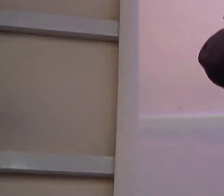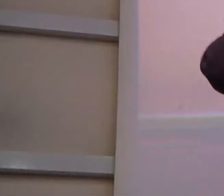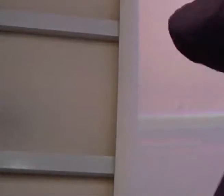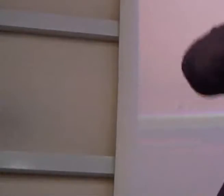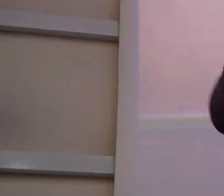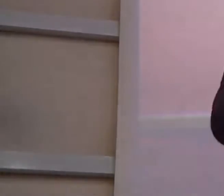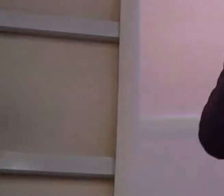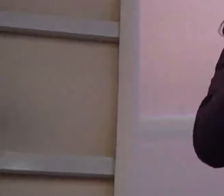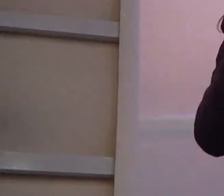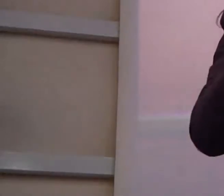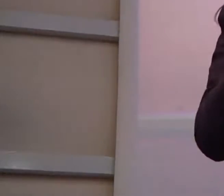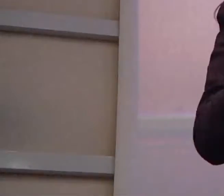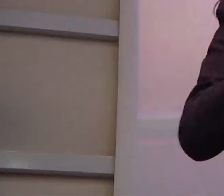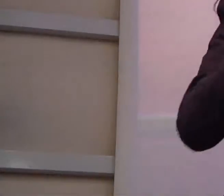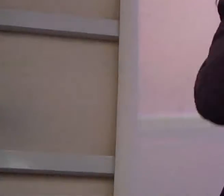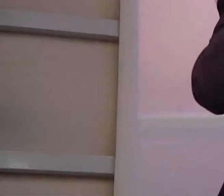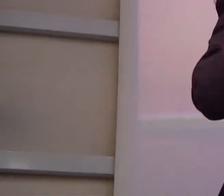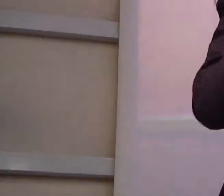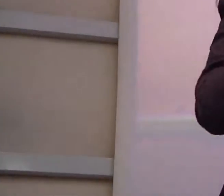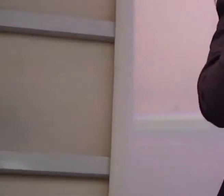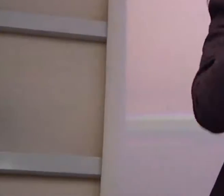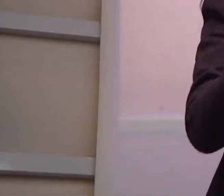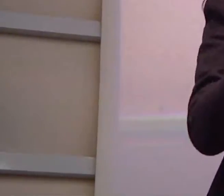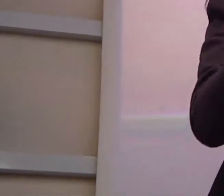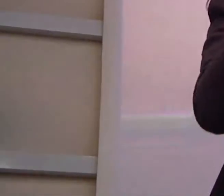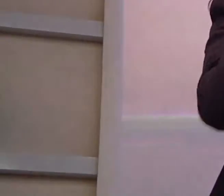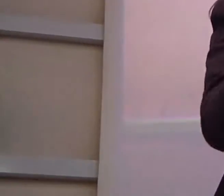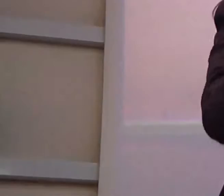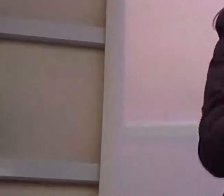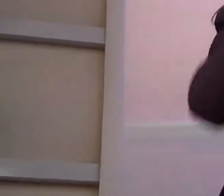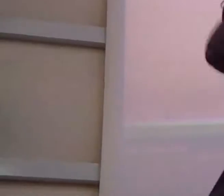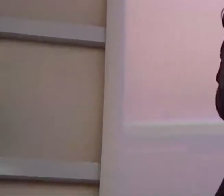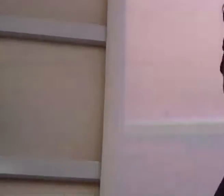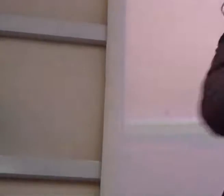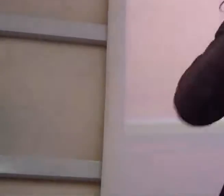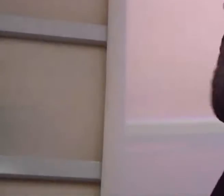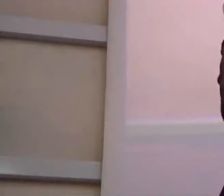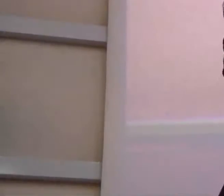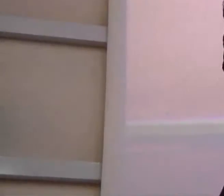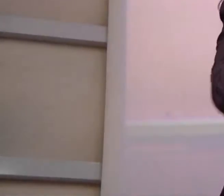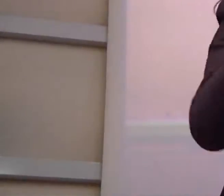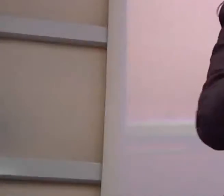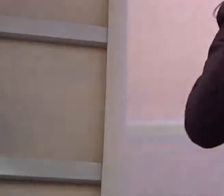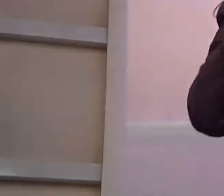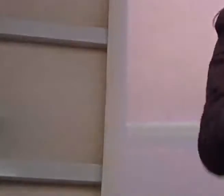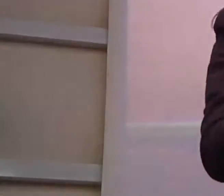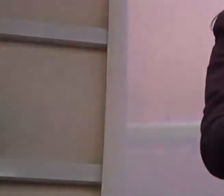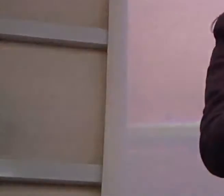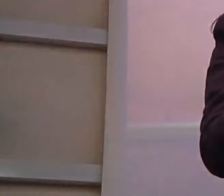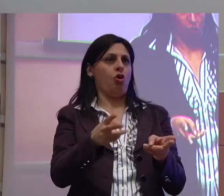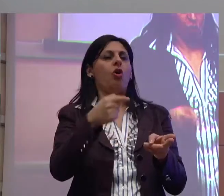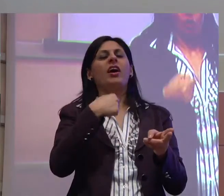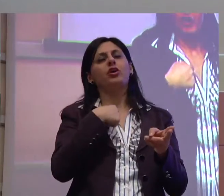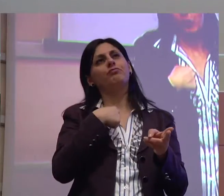lavorare e in particolare si ritrovano spesso a lavorare le persone con disabilità. Io non la voglio fare molto lunga, vi voglio allaggiare solo un